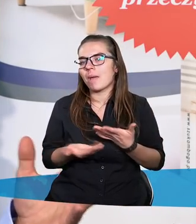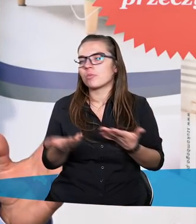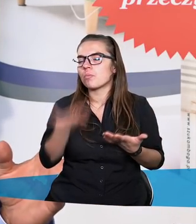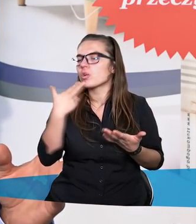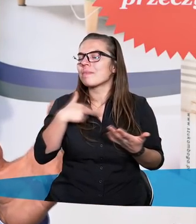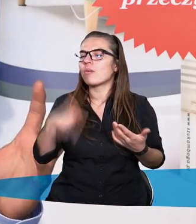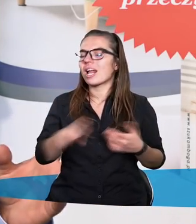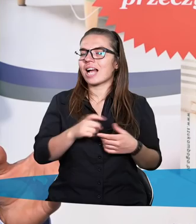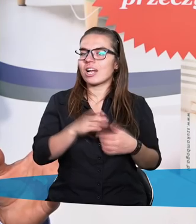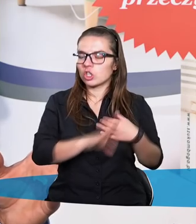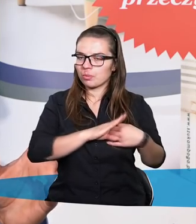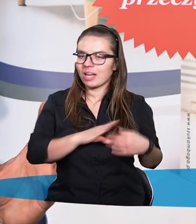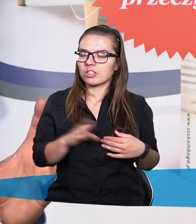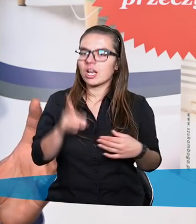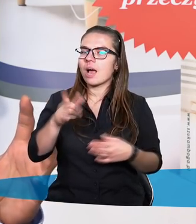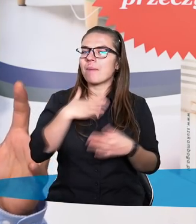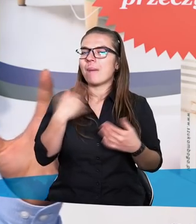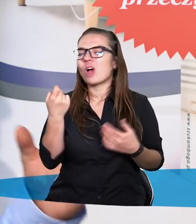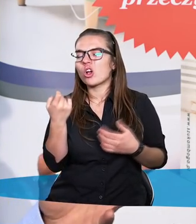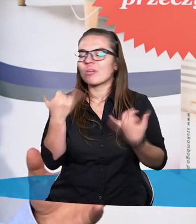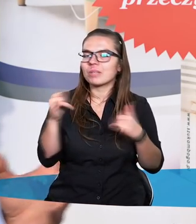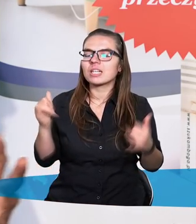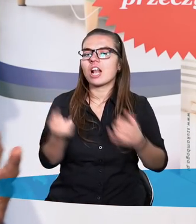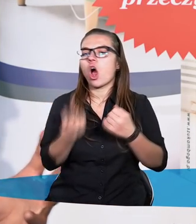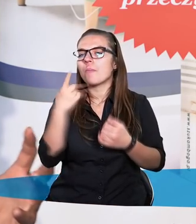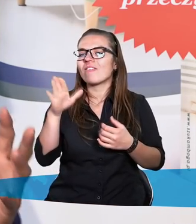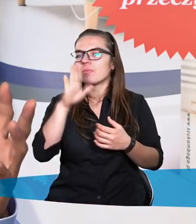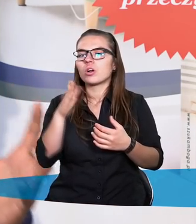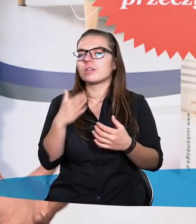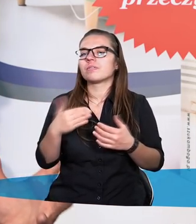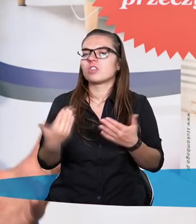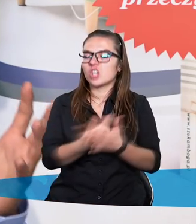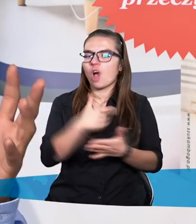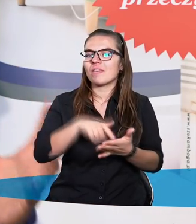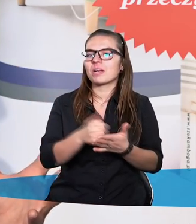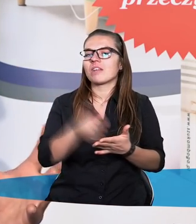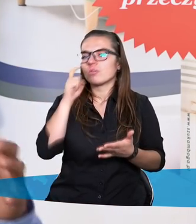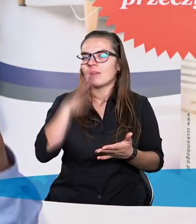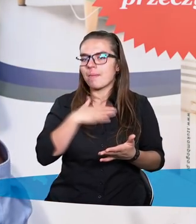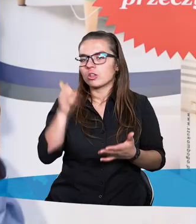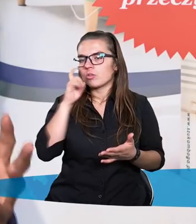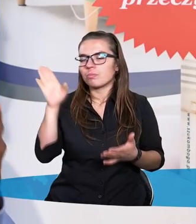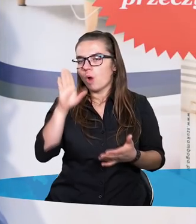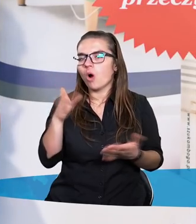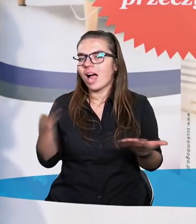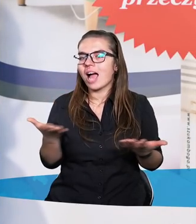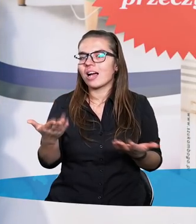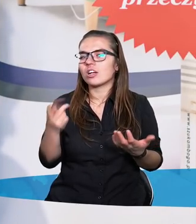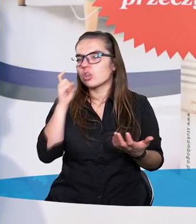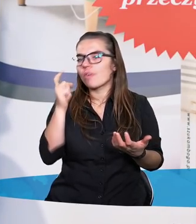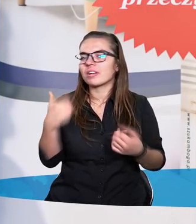Więc zauważmy, że w Starym Testamencie mamy odrobinę inne objawienie Boga niż w Nowym. W Nowym mamy człowieka, Boga,